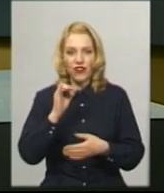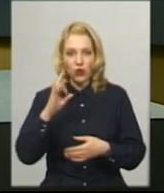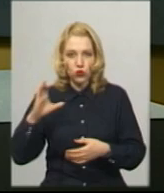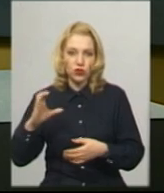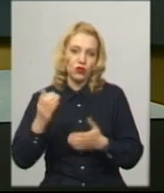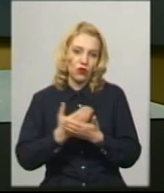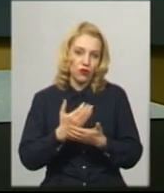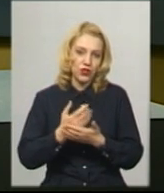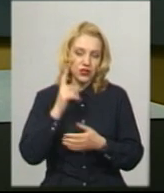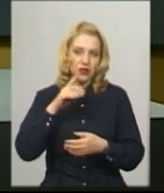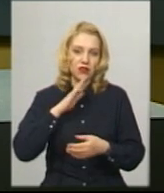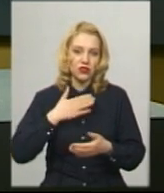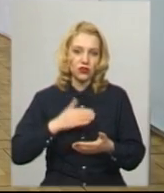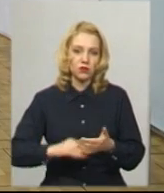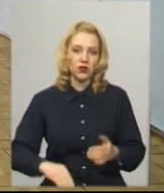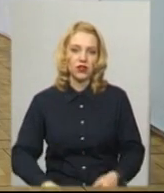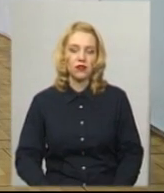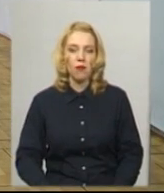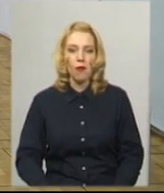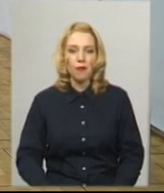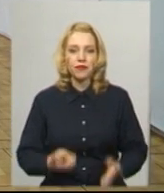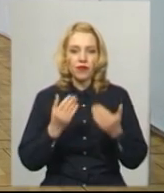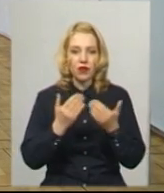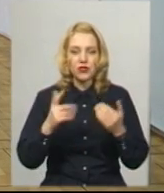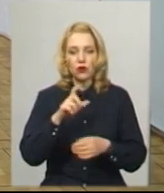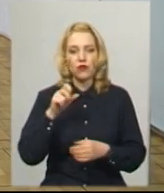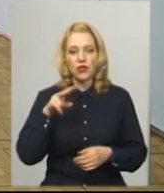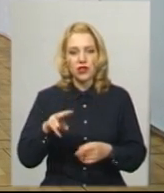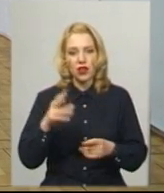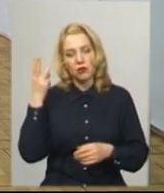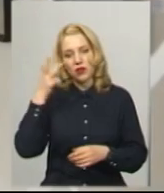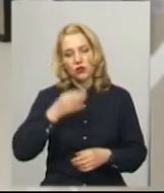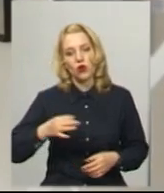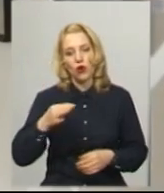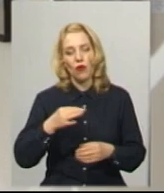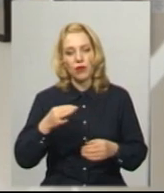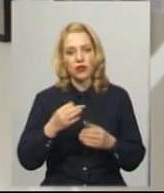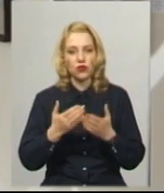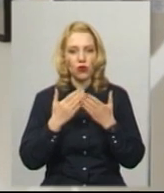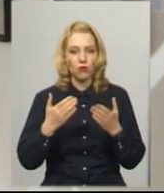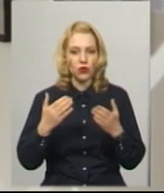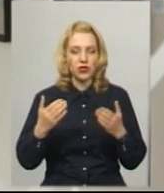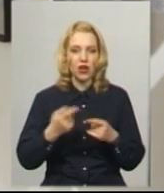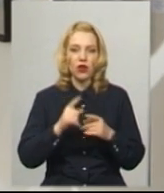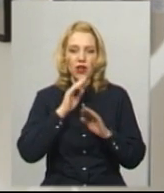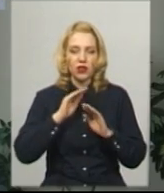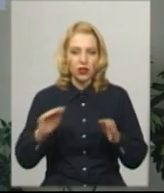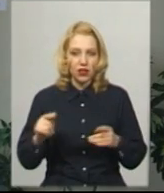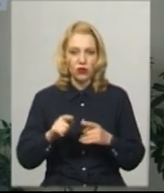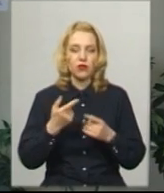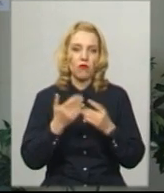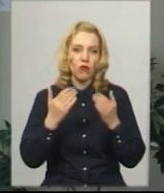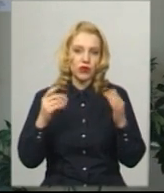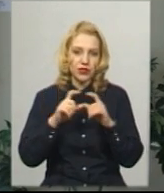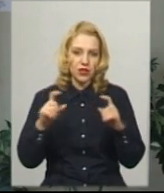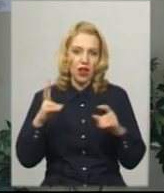Наталя Паляниця. У виставкових залах Хмельницького обласного художнього музею порожньо та тихо. Музей на карантині. Це